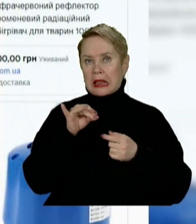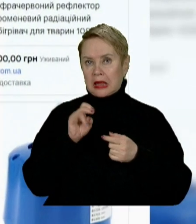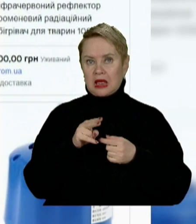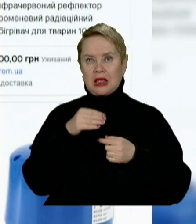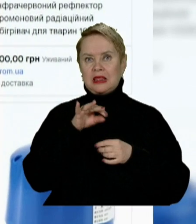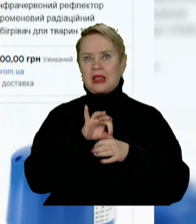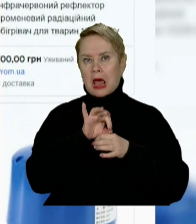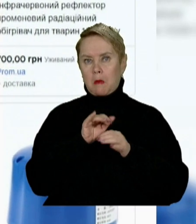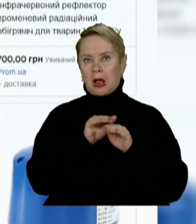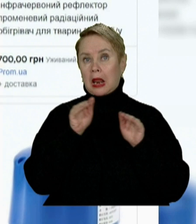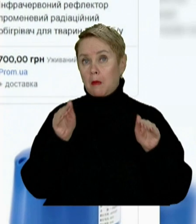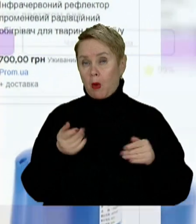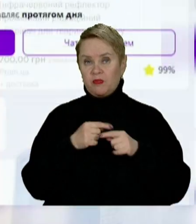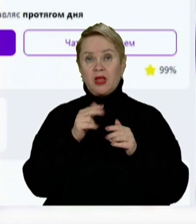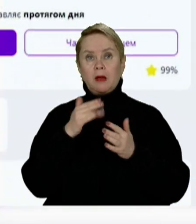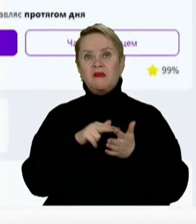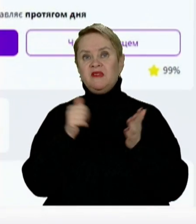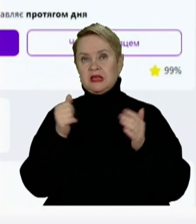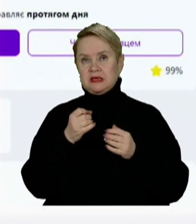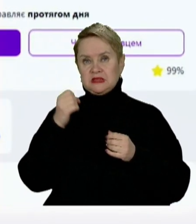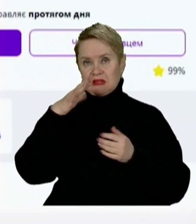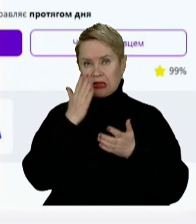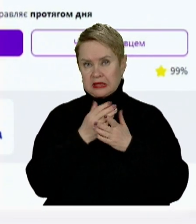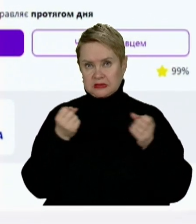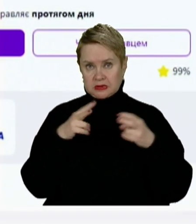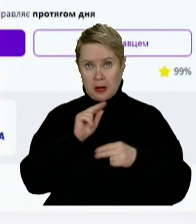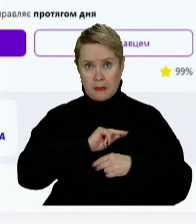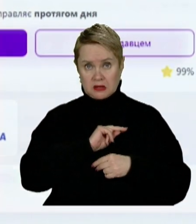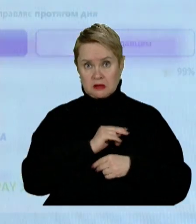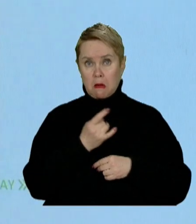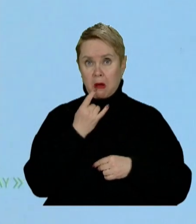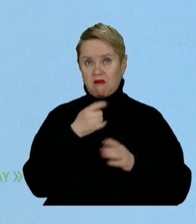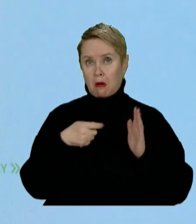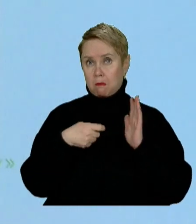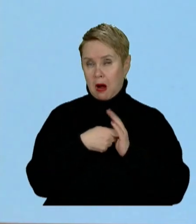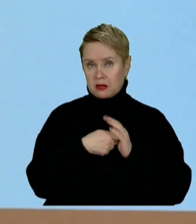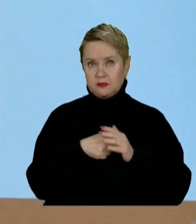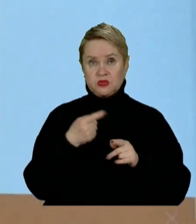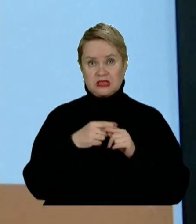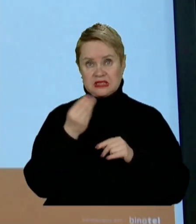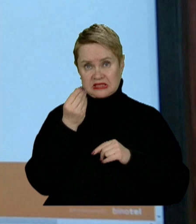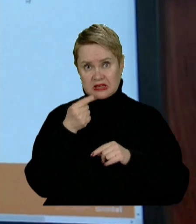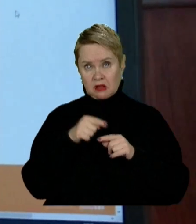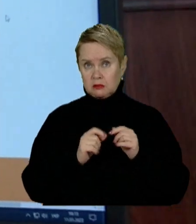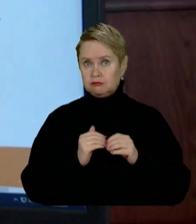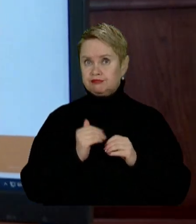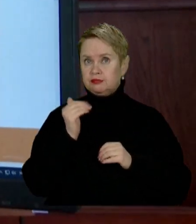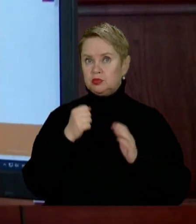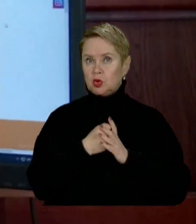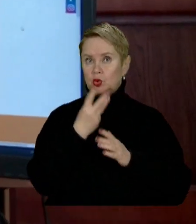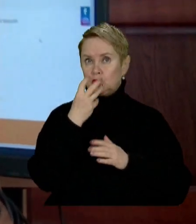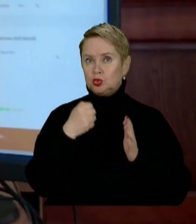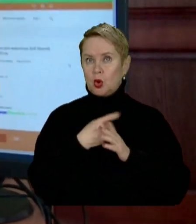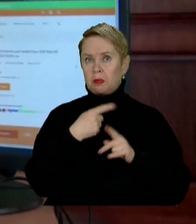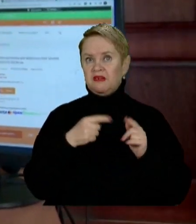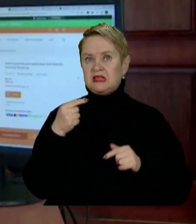термокилимків. На випадок вимкнення світла є спеціальні, що працюють від Павербанку. Щоправда, ціни на них стартують від 300 до